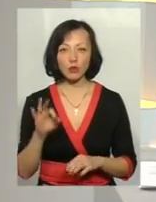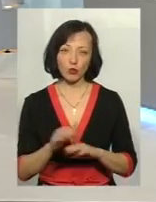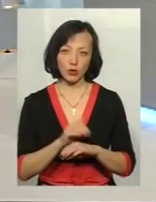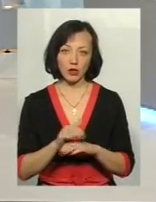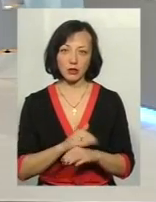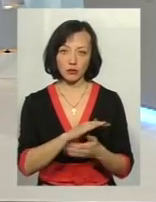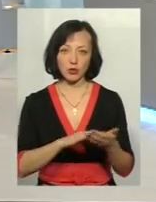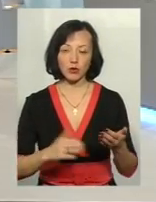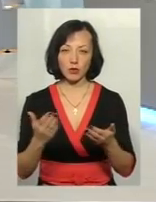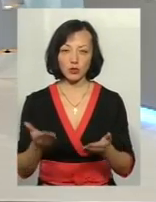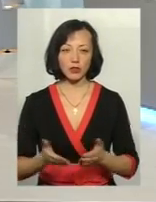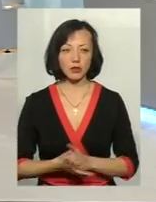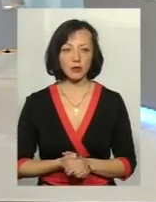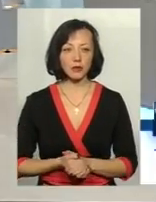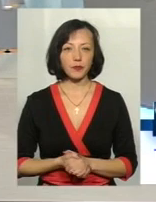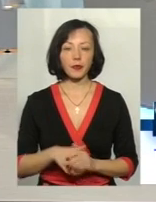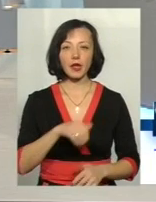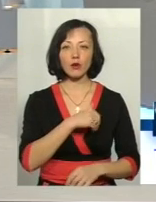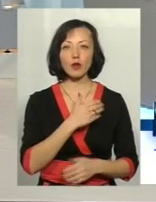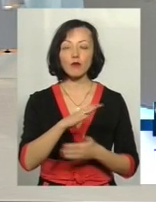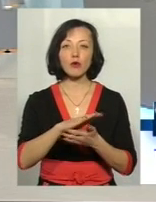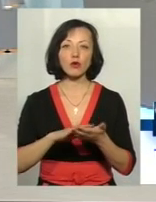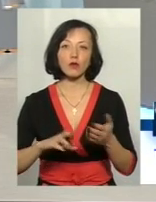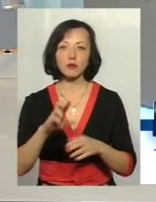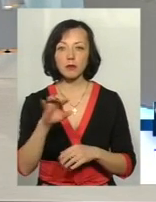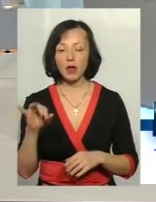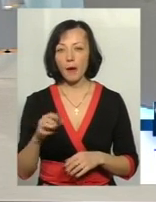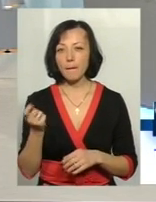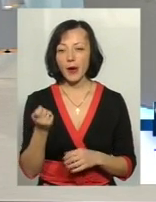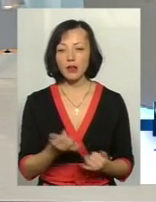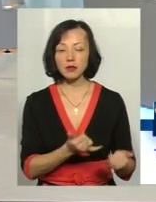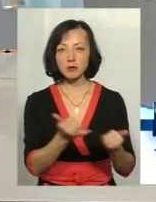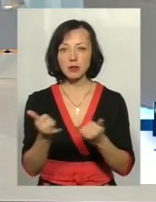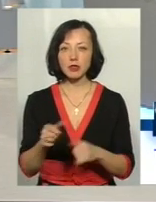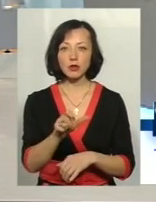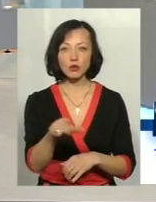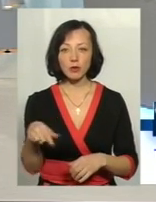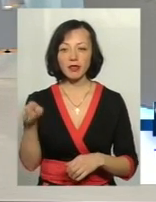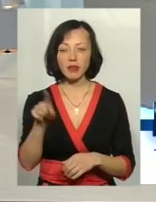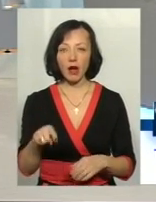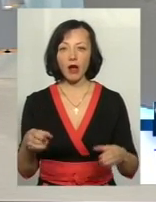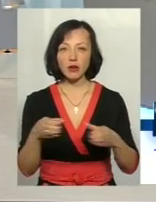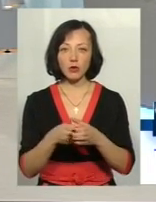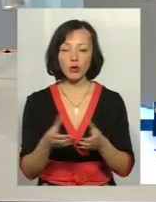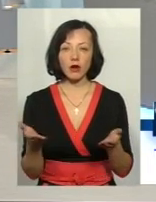ласка, продовжуй. Так, хотів би також продовжити, тому що малозабезпечення особи – це якраз та категорія, в якої